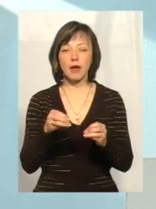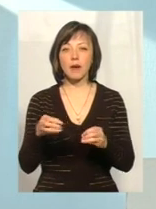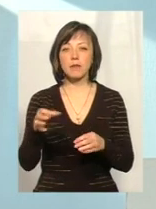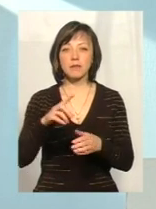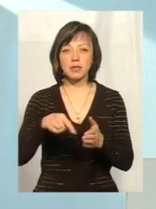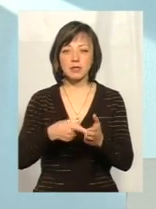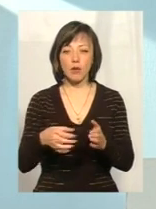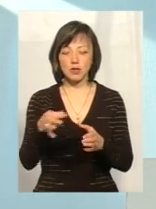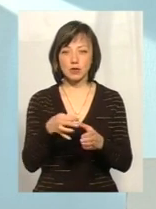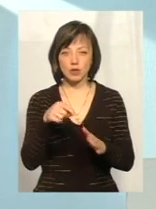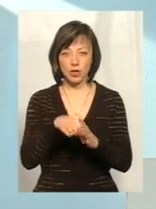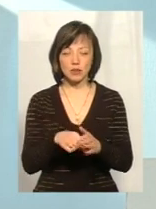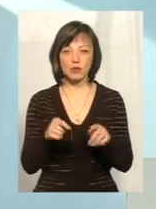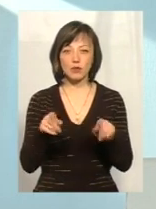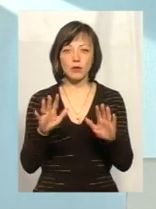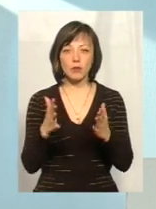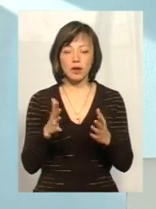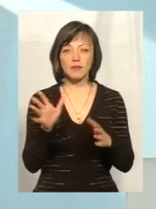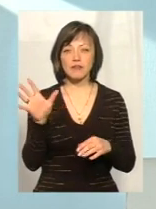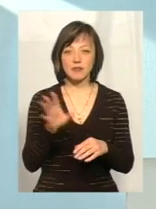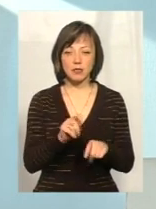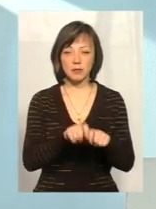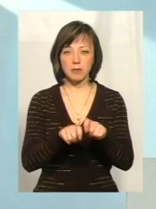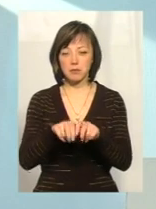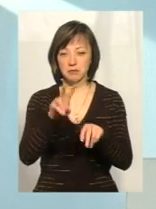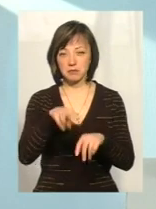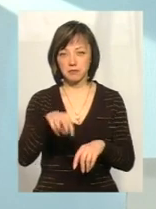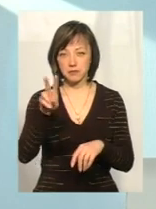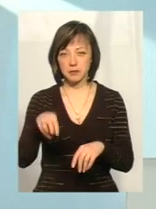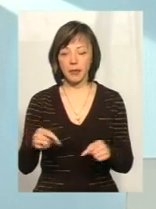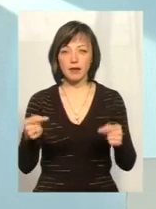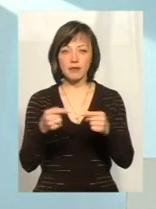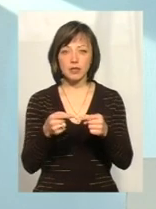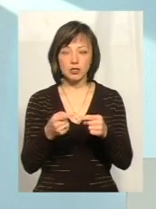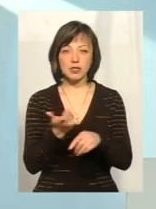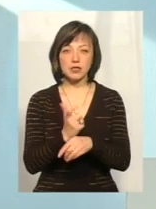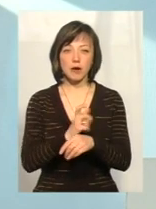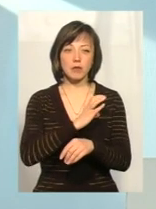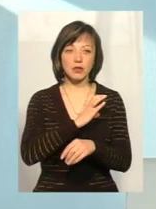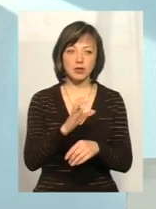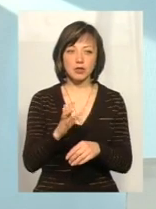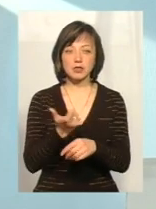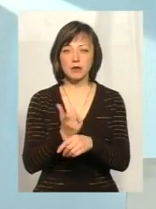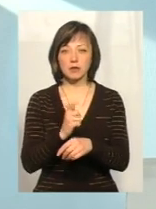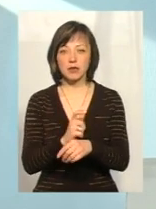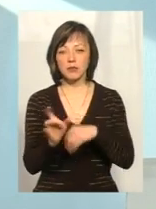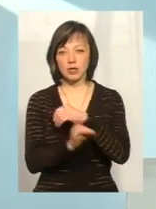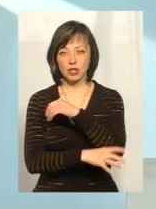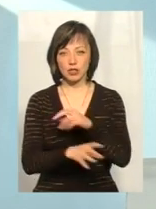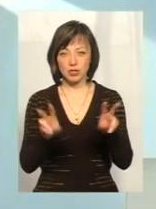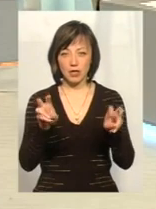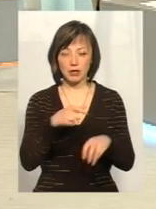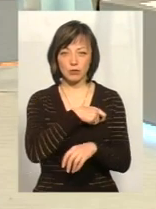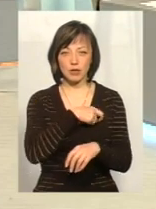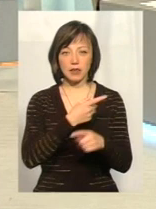обласного значення. Тобто, в даному випадку, ми всіх передивилися і визначили там самих найбагатших, визначили самих найбідніших